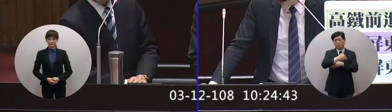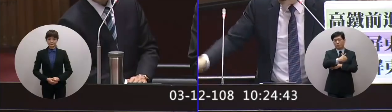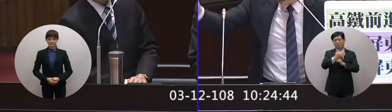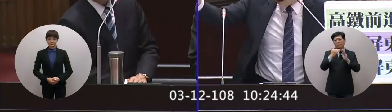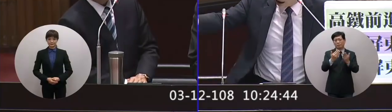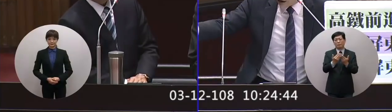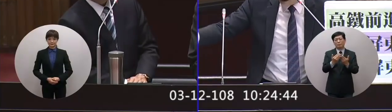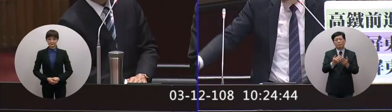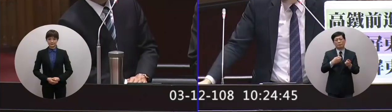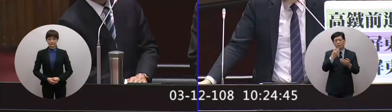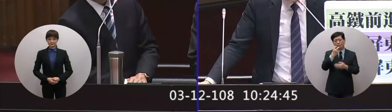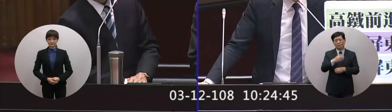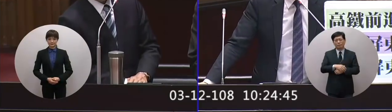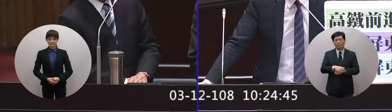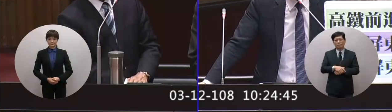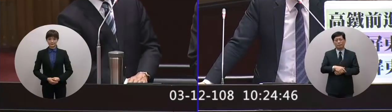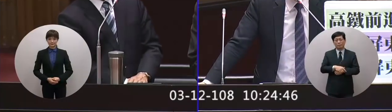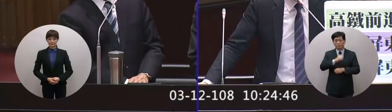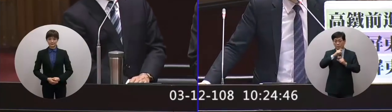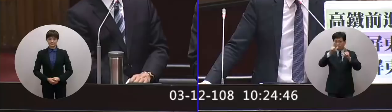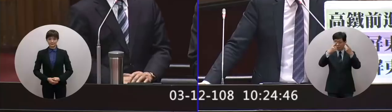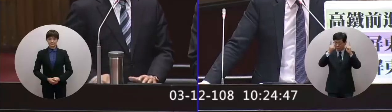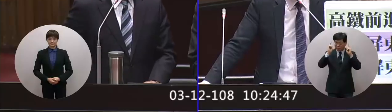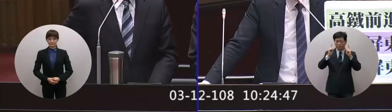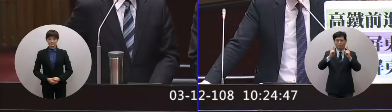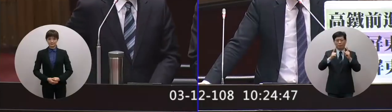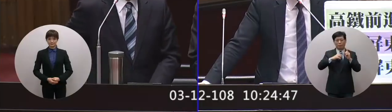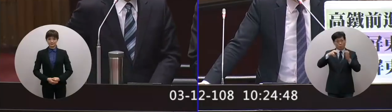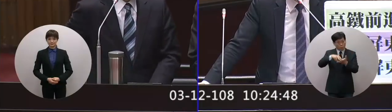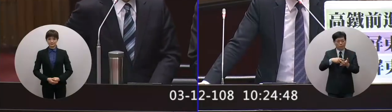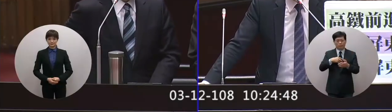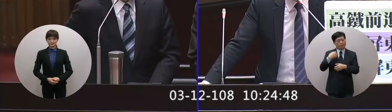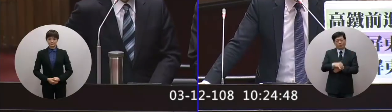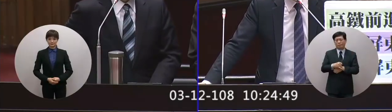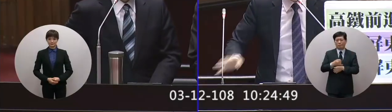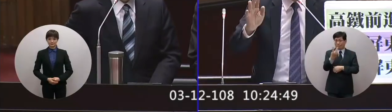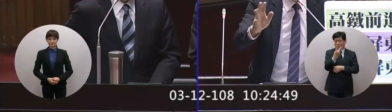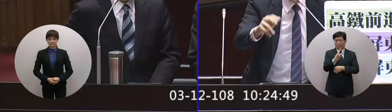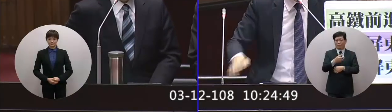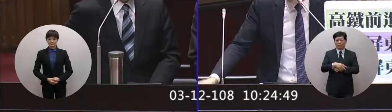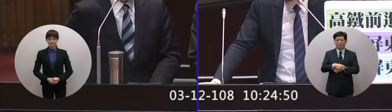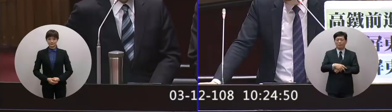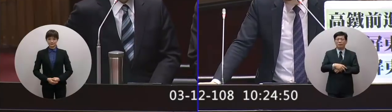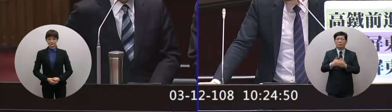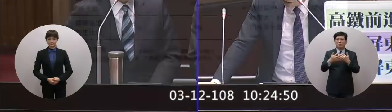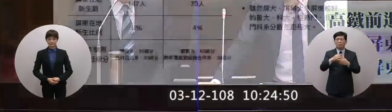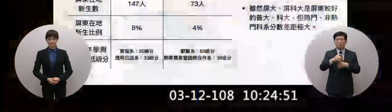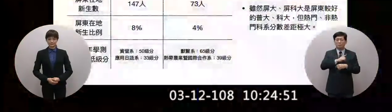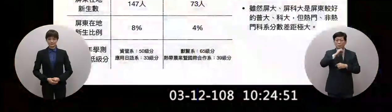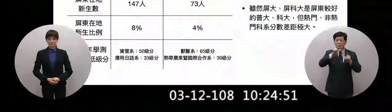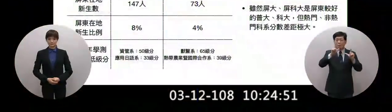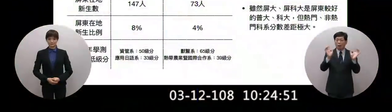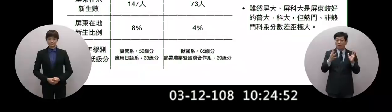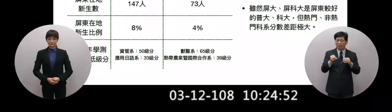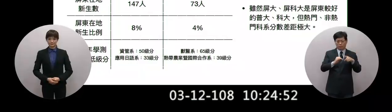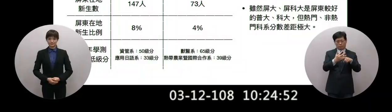所以你來看喔我這種屏東大學國立的更慘國立的兩所大學屏東子弟多少屏東